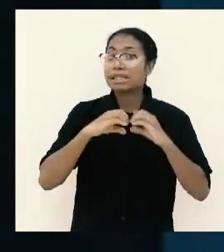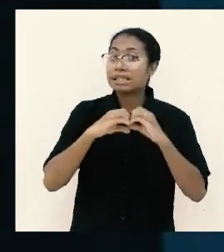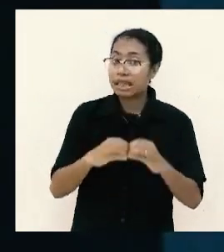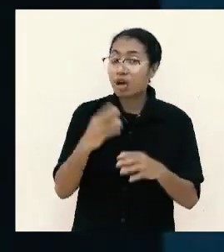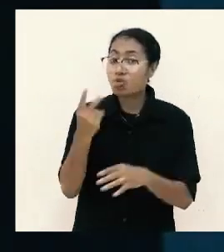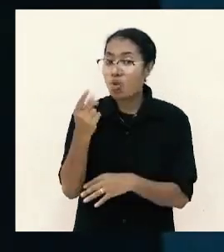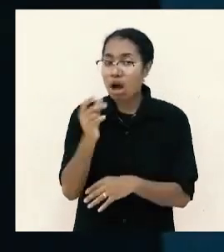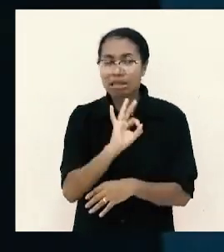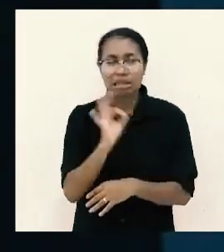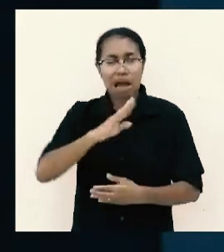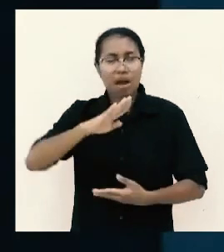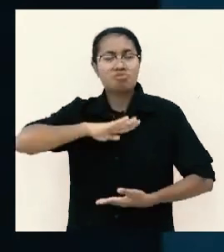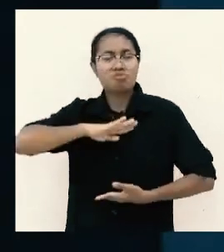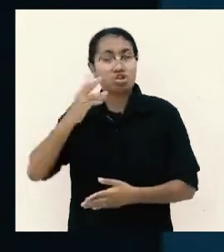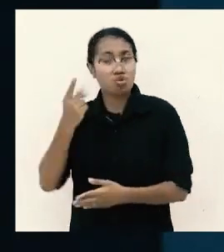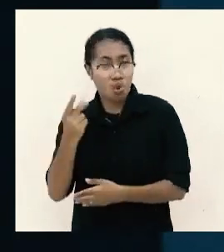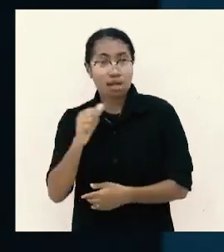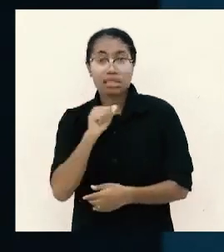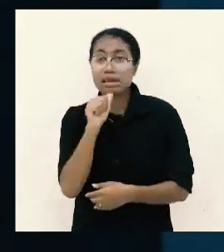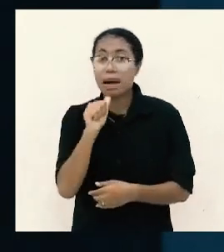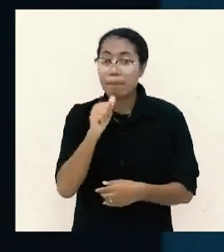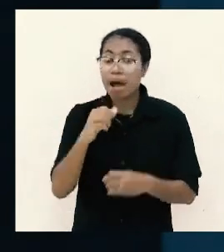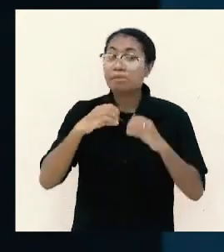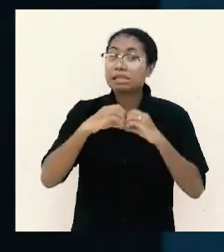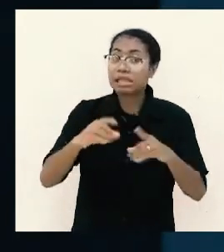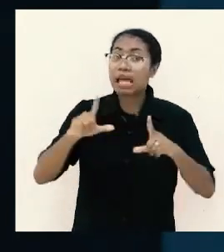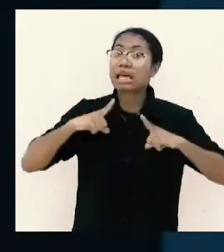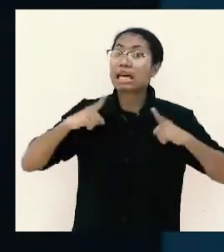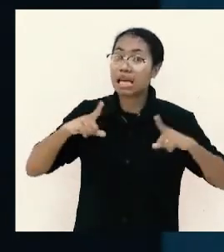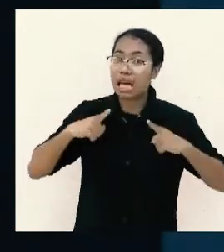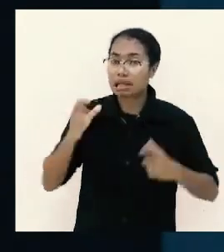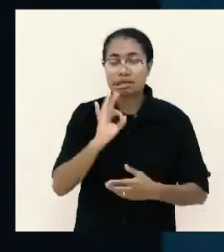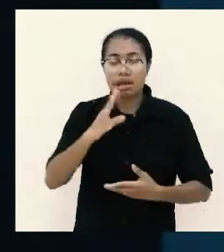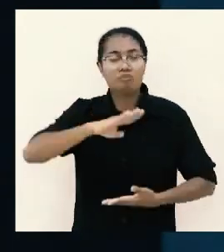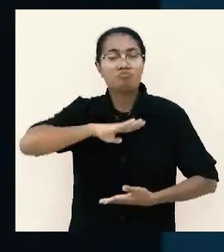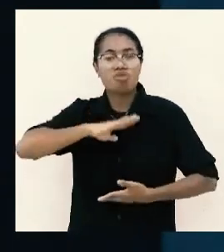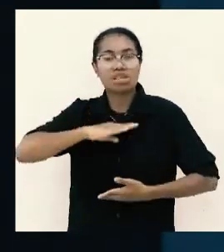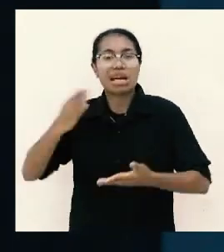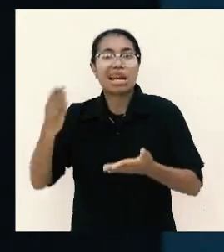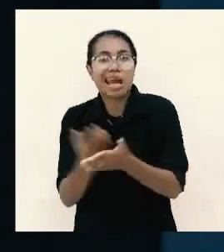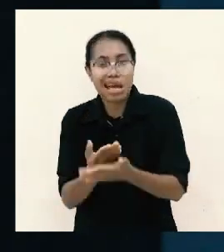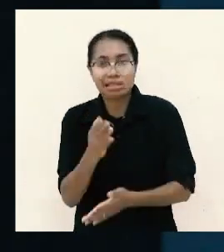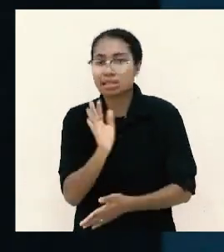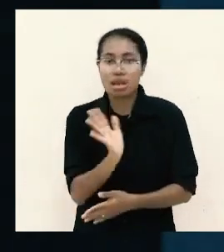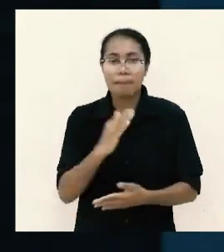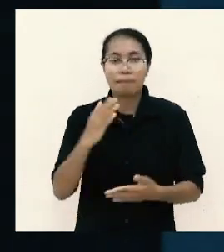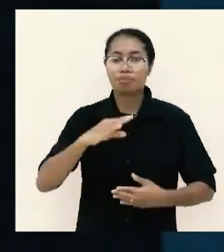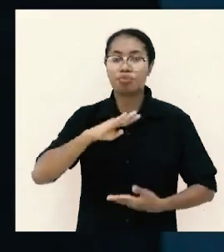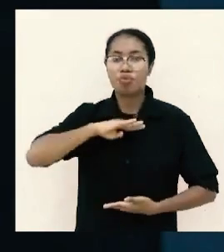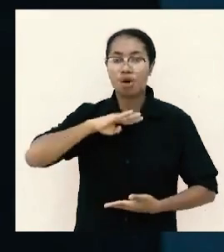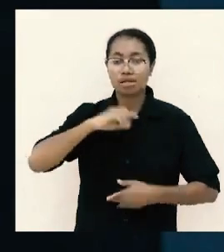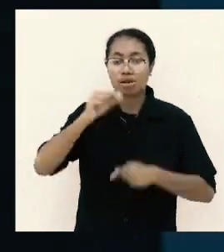uang siapa mencintai kekayaan tidak akan puas dengan penghasilannya orang yang kekurangan kelaparan